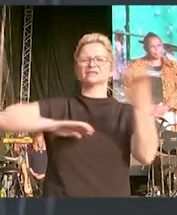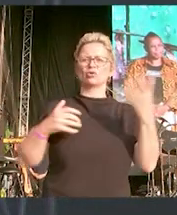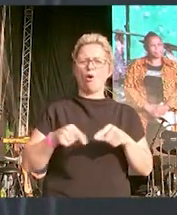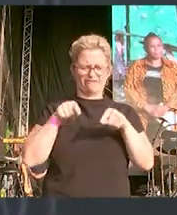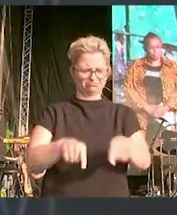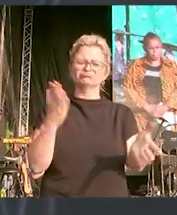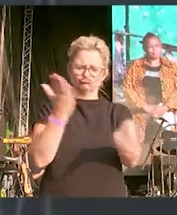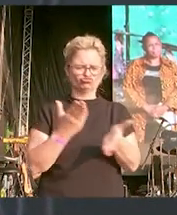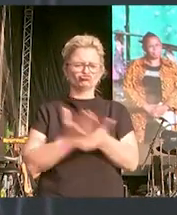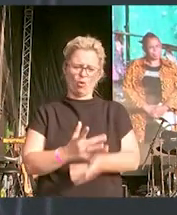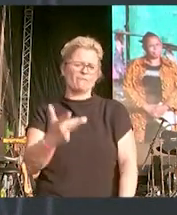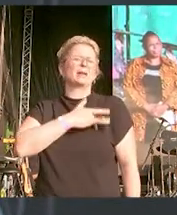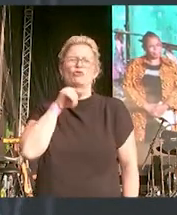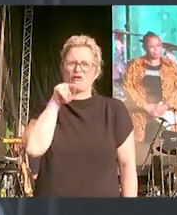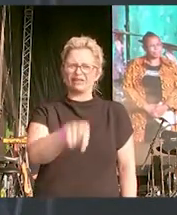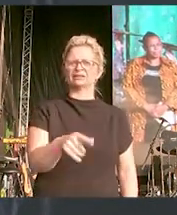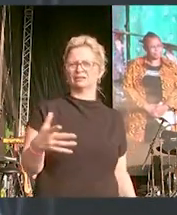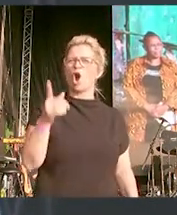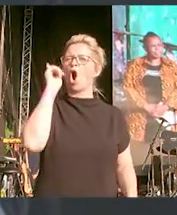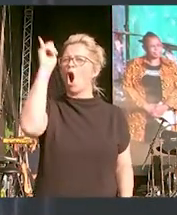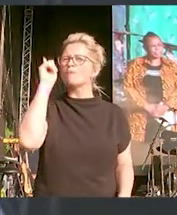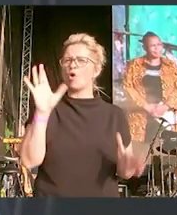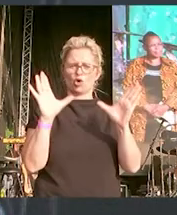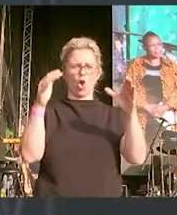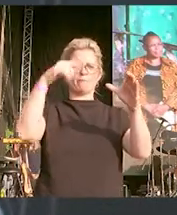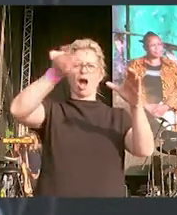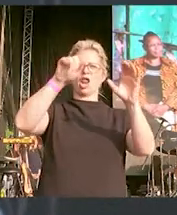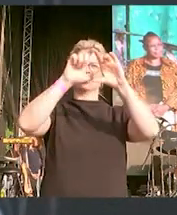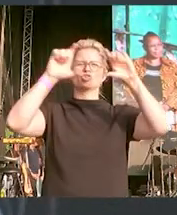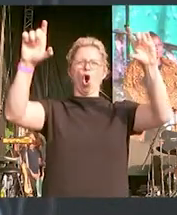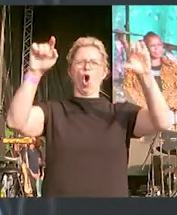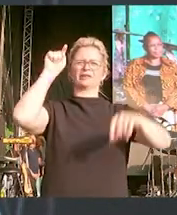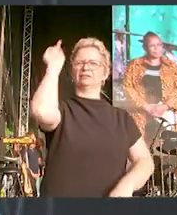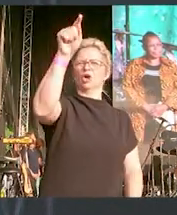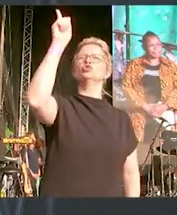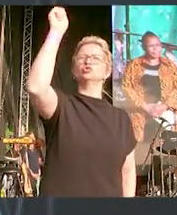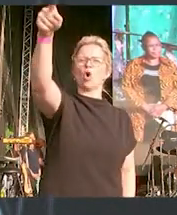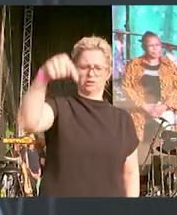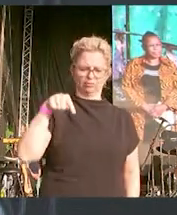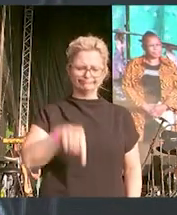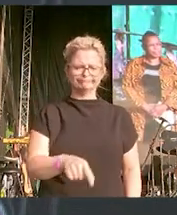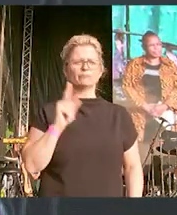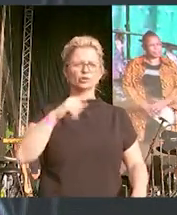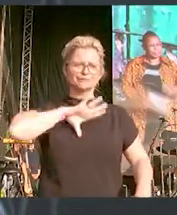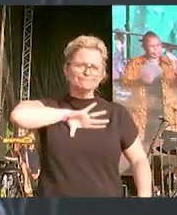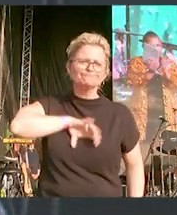deutlich zu spüren. Und das, obwohl der globale Norden Hauptverursacher des Klimawandels ist.